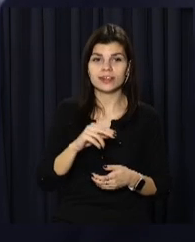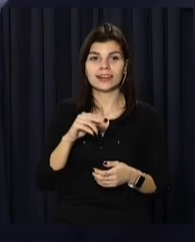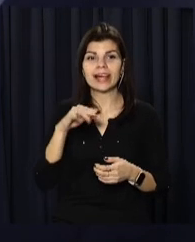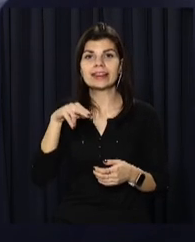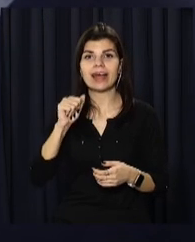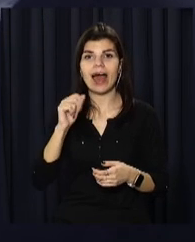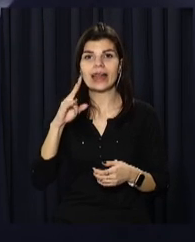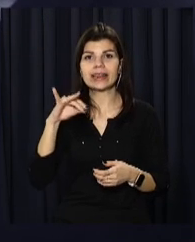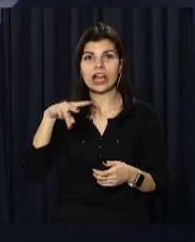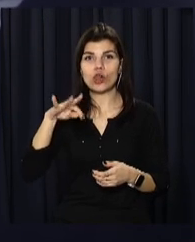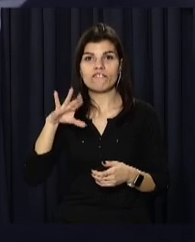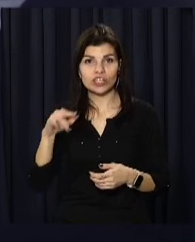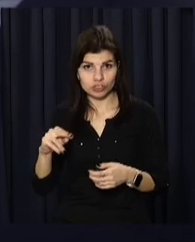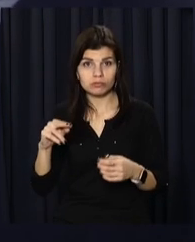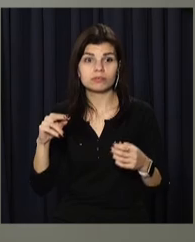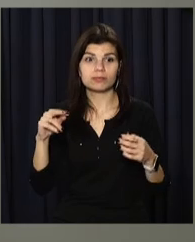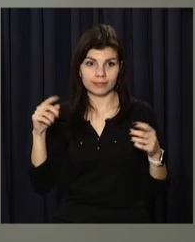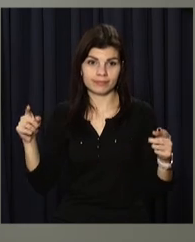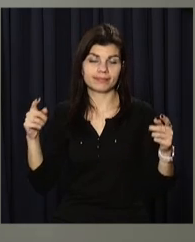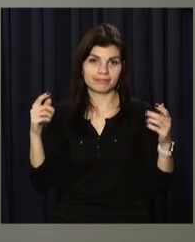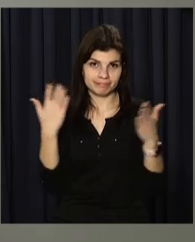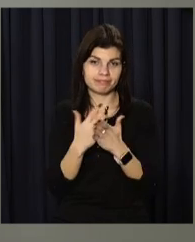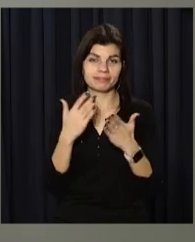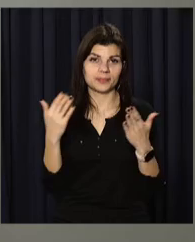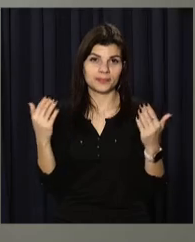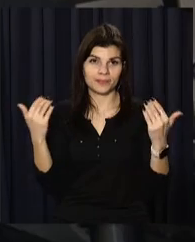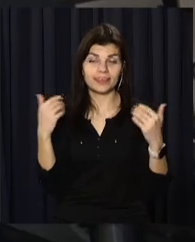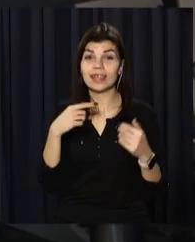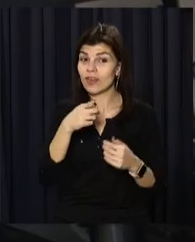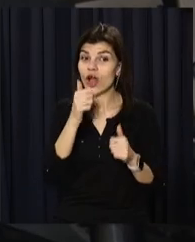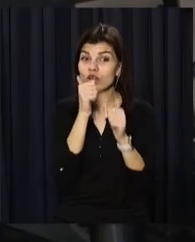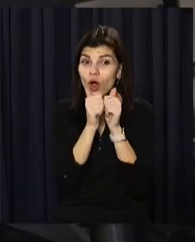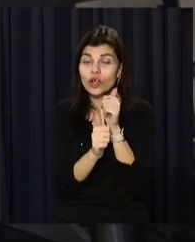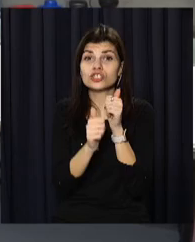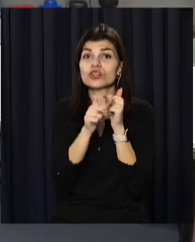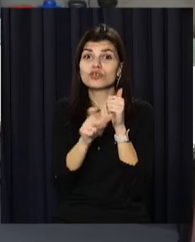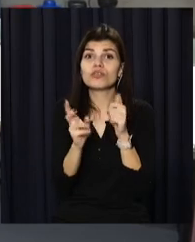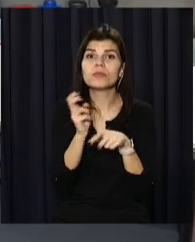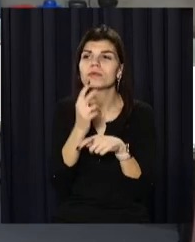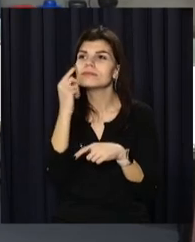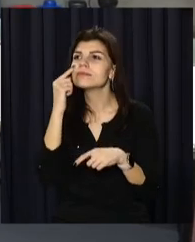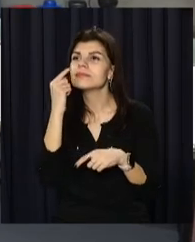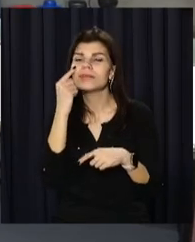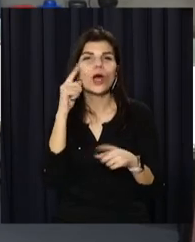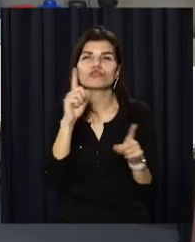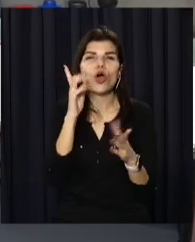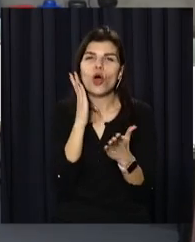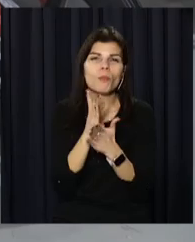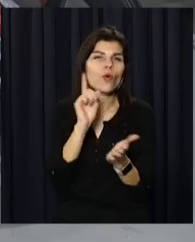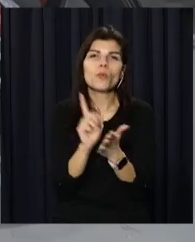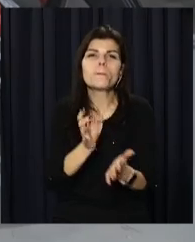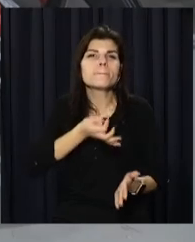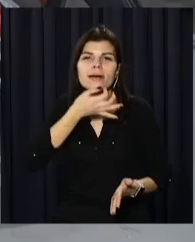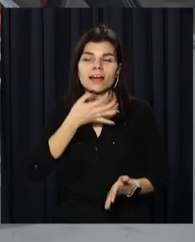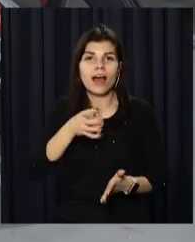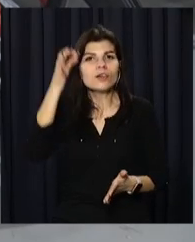фотографіях ви бачите наших президентов. У музеї дитинства кожен відвідувач знайде місце до душі, запевняє директор закладу. А